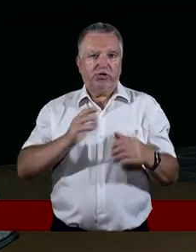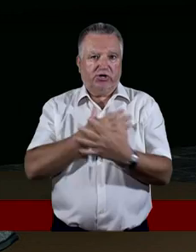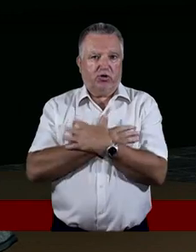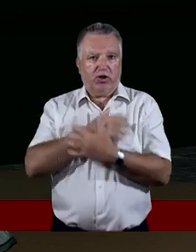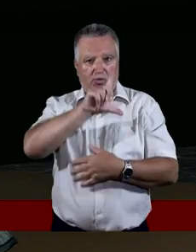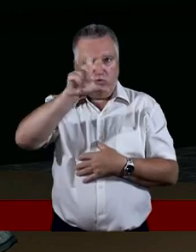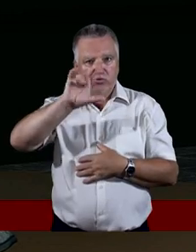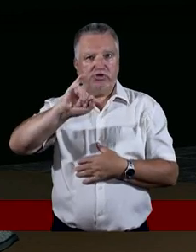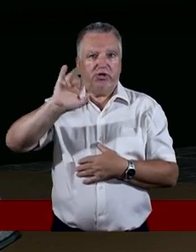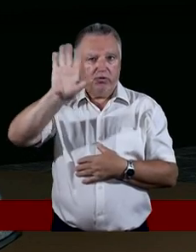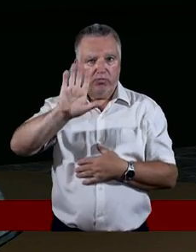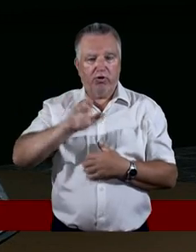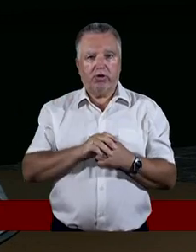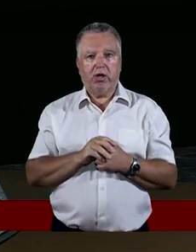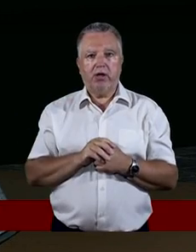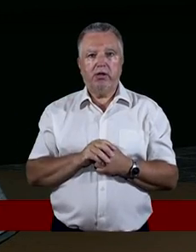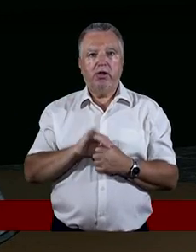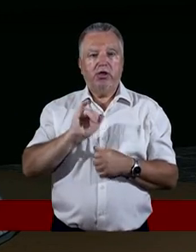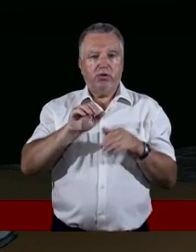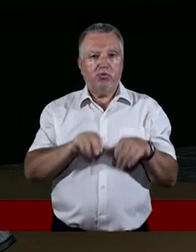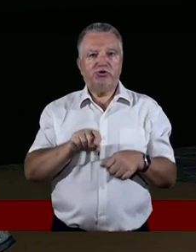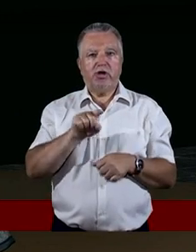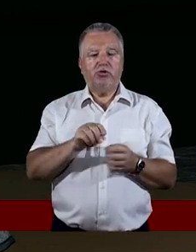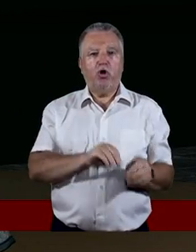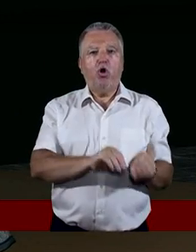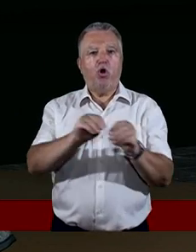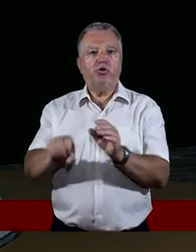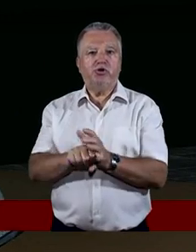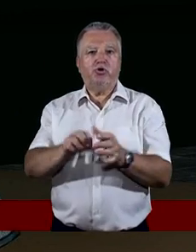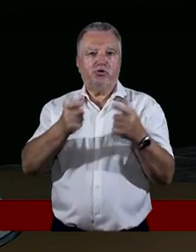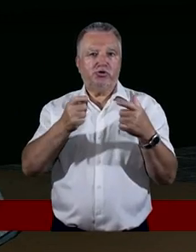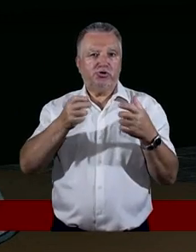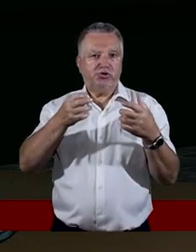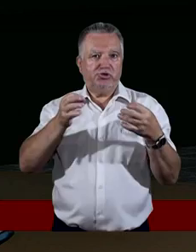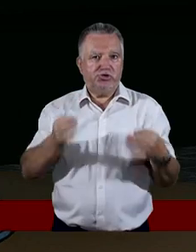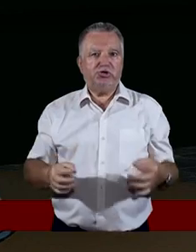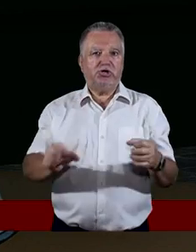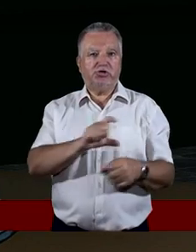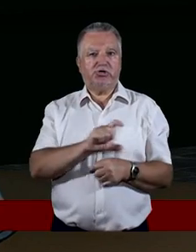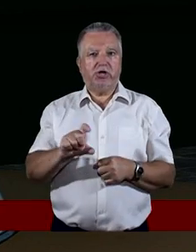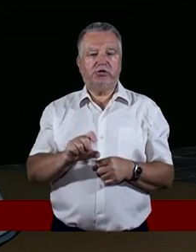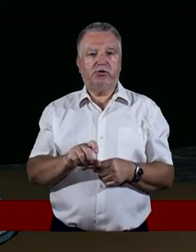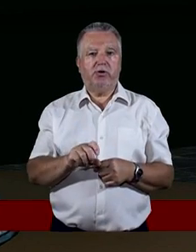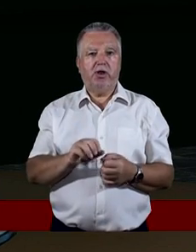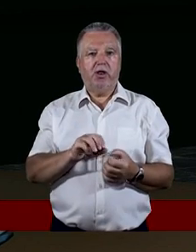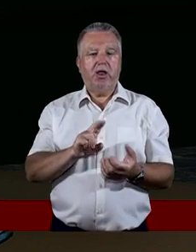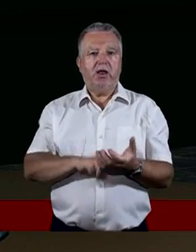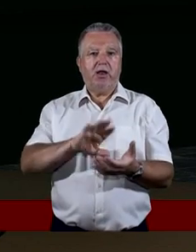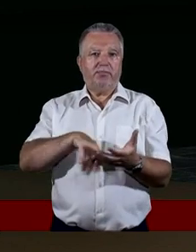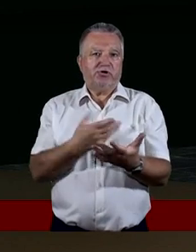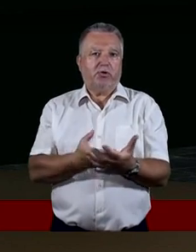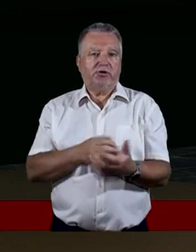kochają ludzi i kochają Boga. No i zdecydowanie można to odnieść do dzisiejszych czasów. I to jest może na przykładzie